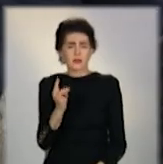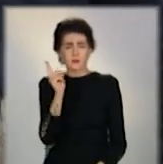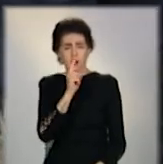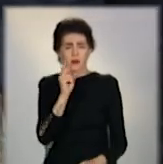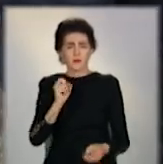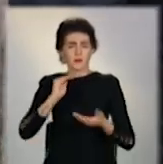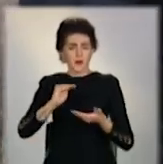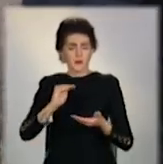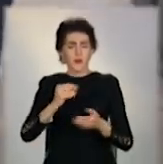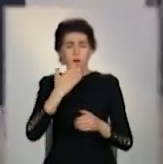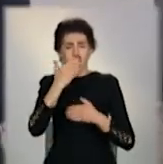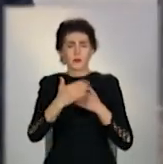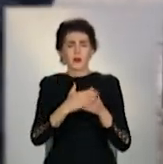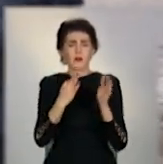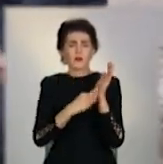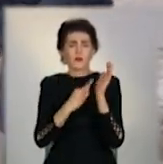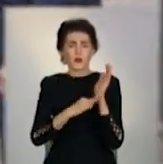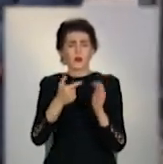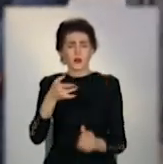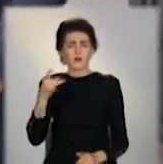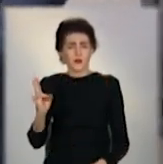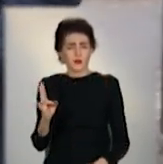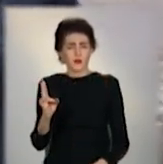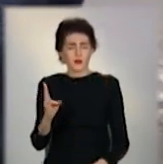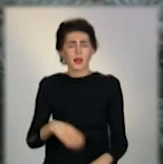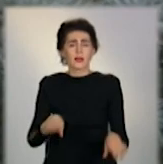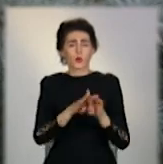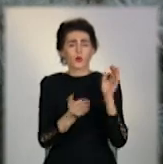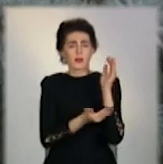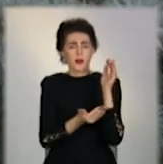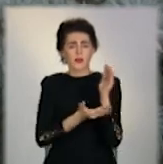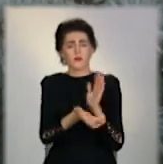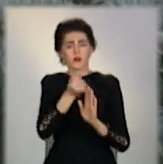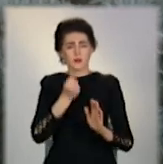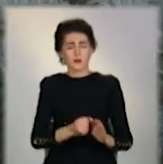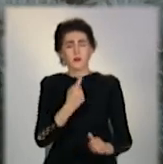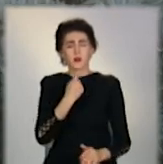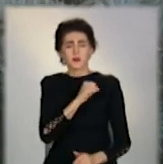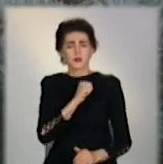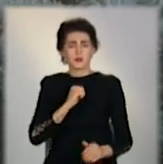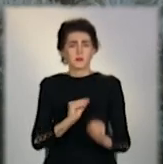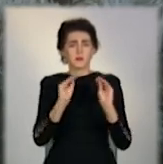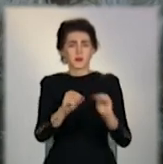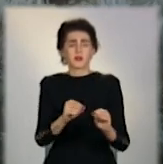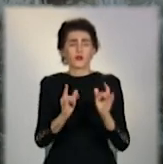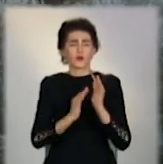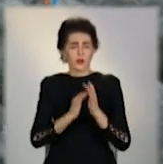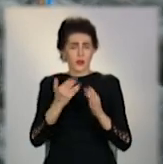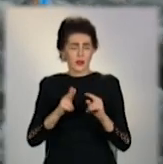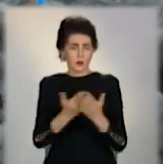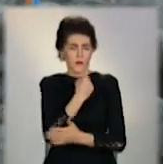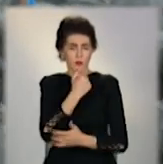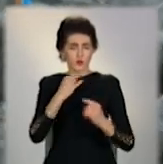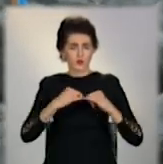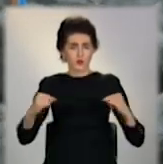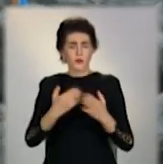скелих. Коштує від 80 гривень. Хто бере таке дерево, говорять, поставлять прямо на новорічний стіл. А сосна розміром